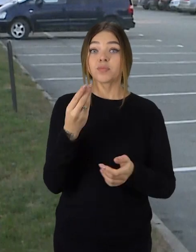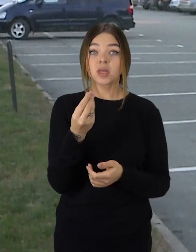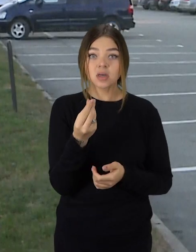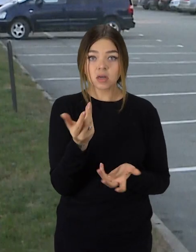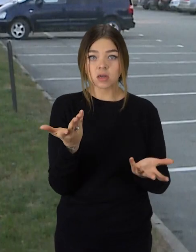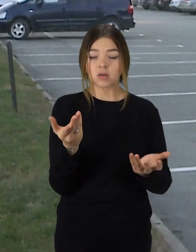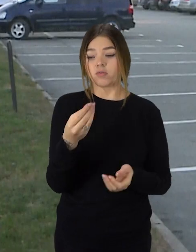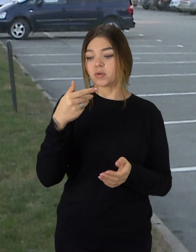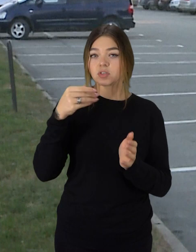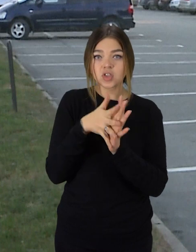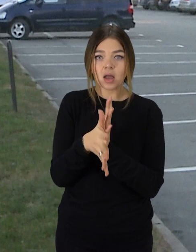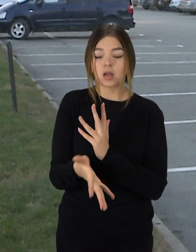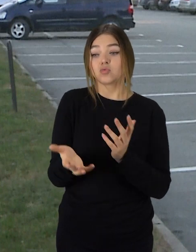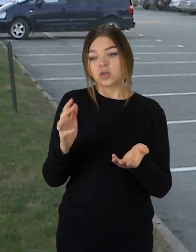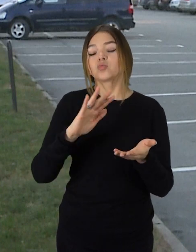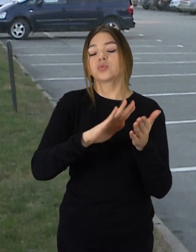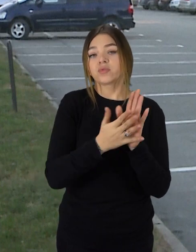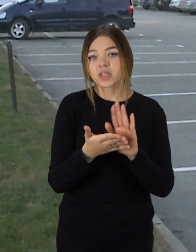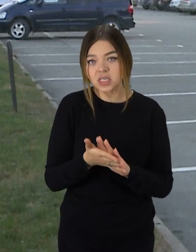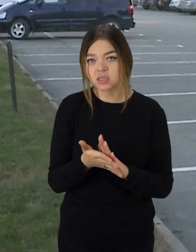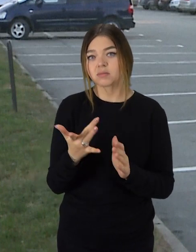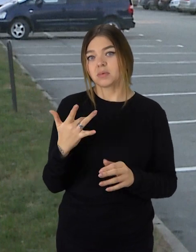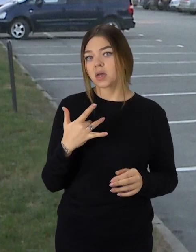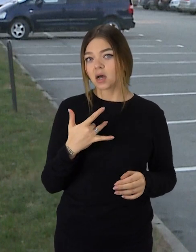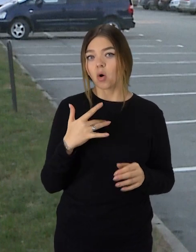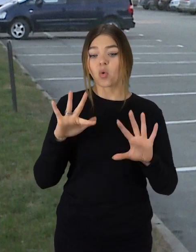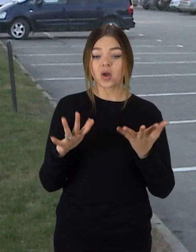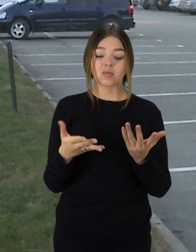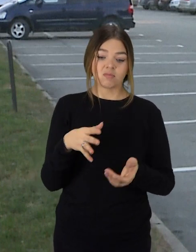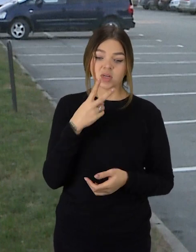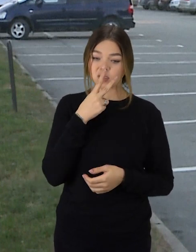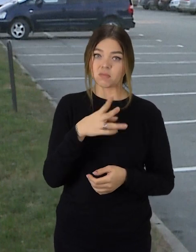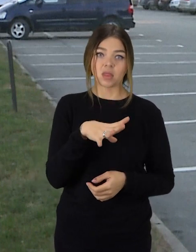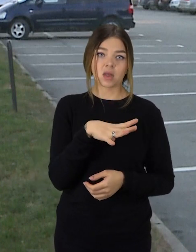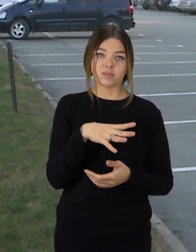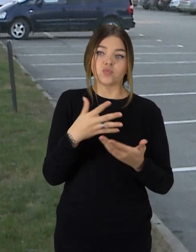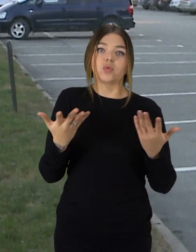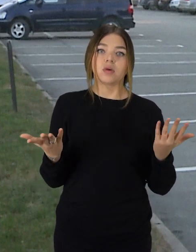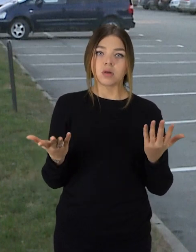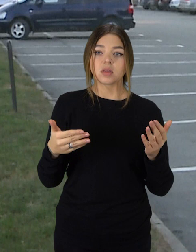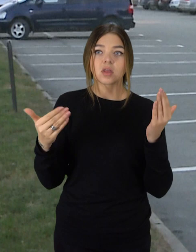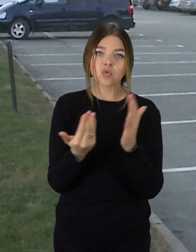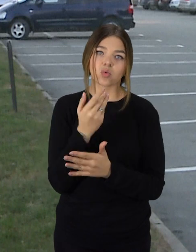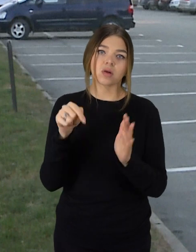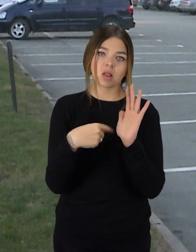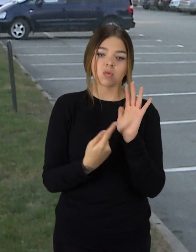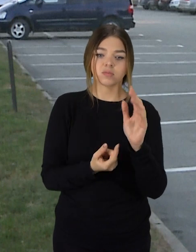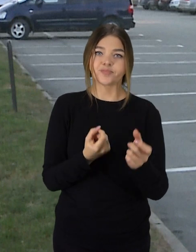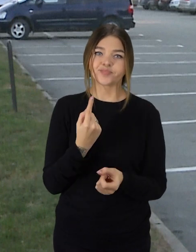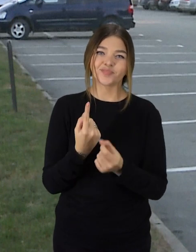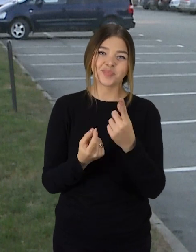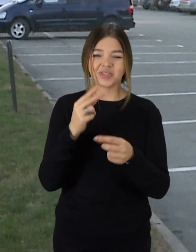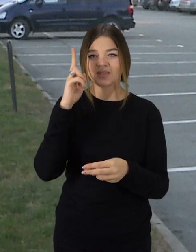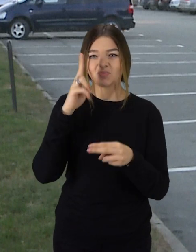sąmaudas, tai manau, kad jie susitvarkysimo, o jeigu, aišku, nepavyks, tada, nu tai vėl tada, vėl naujų klausimai, vėl